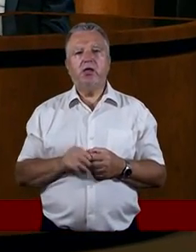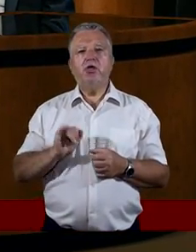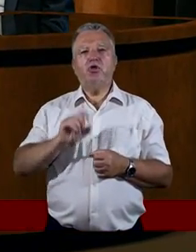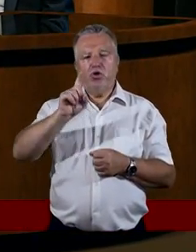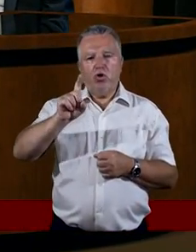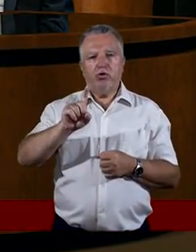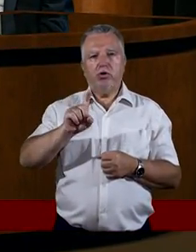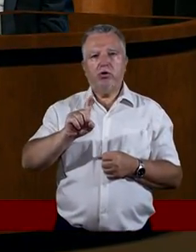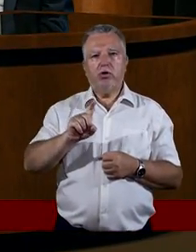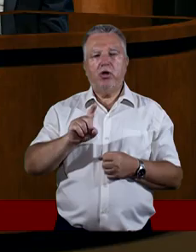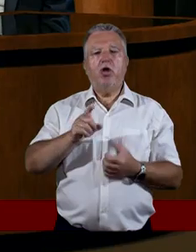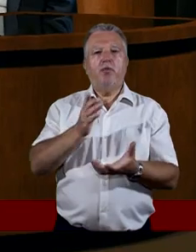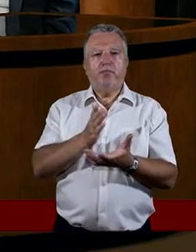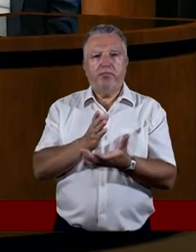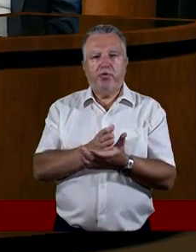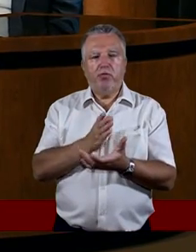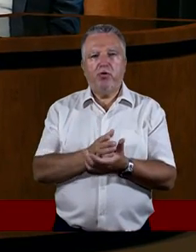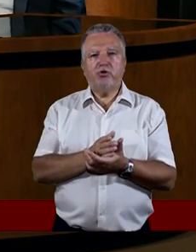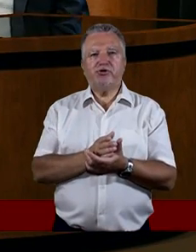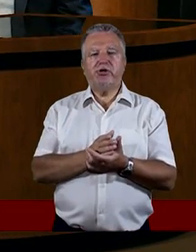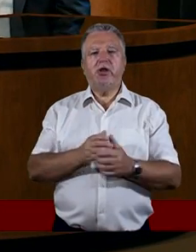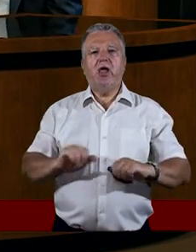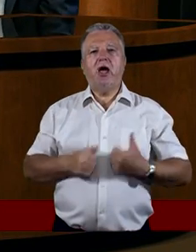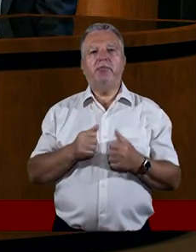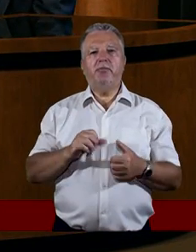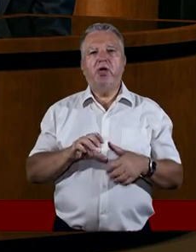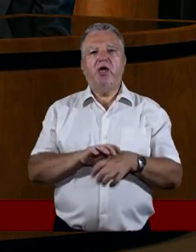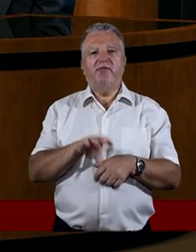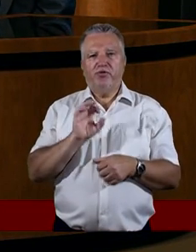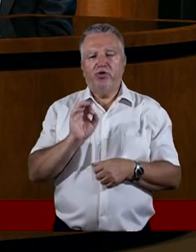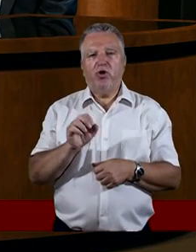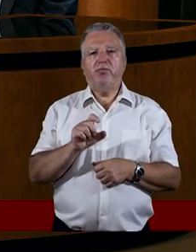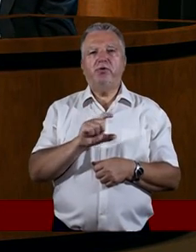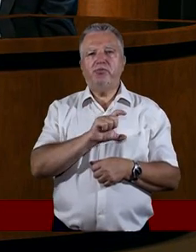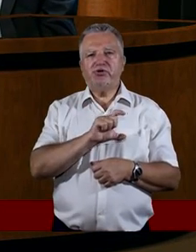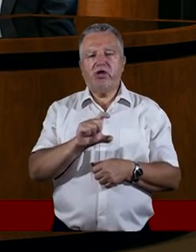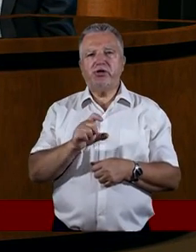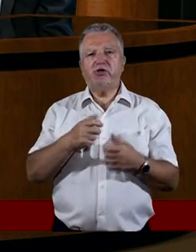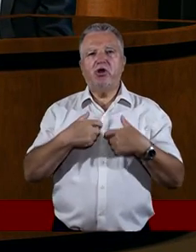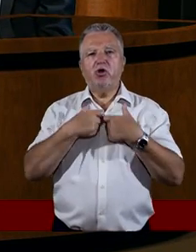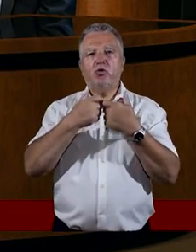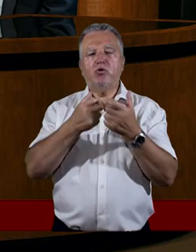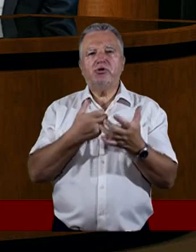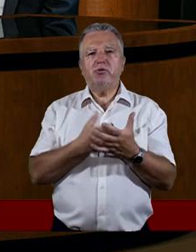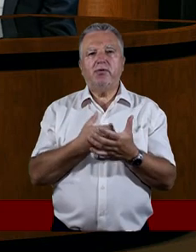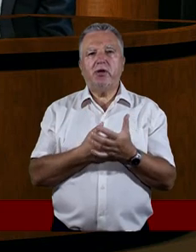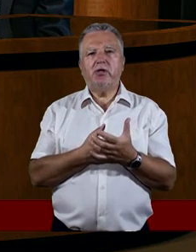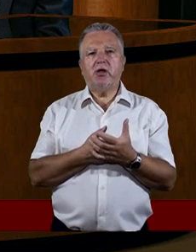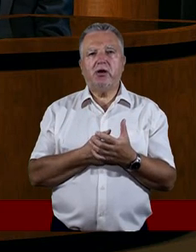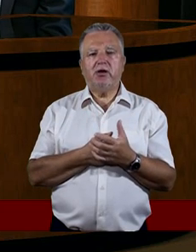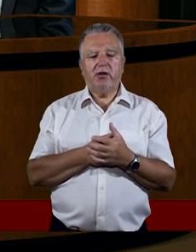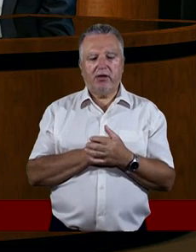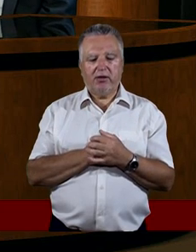osoby, bo nie każdy może być w danym momencie, prawda, gotowy na to przyjęcie słowa. z tym się absolutnie nie zgodzę. Ale